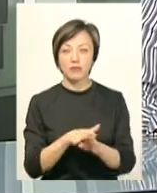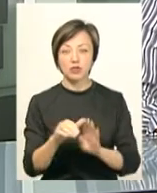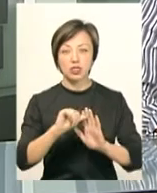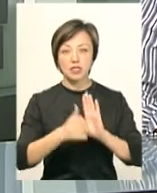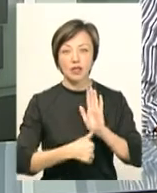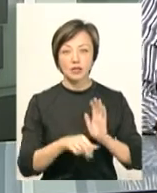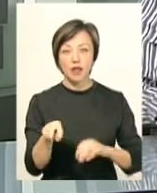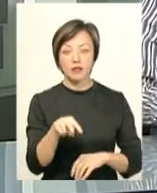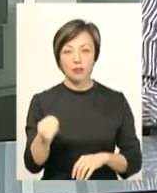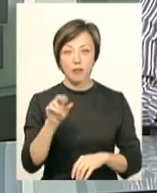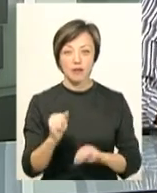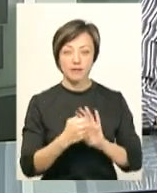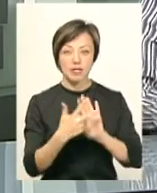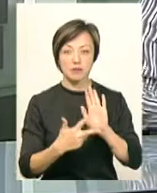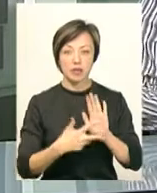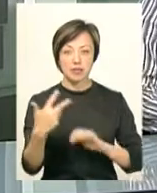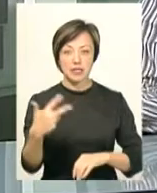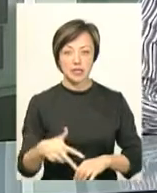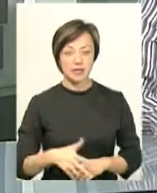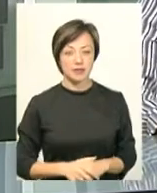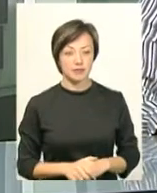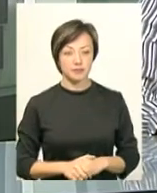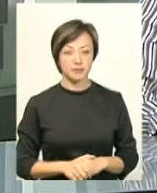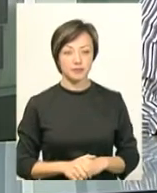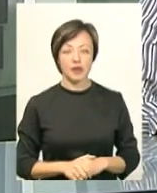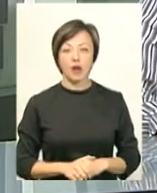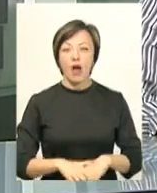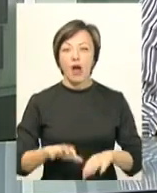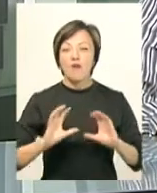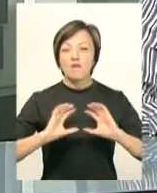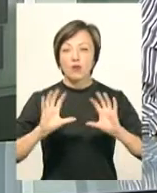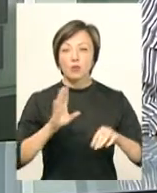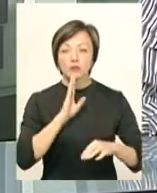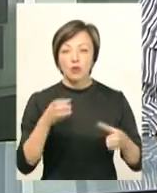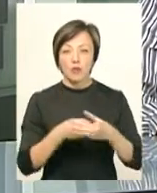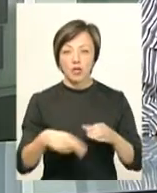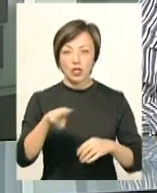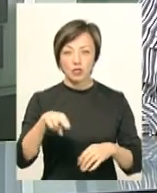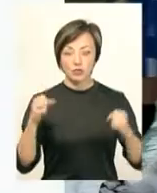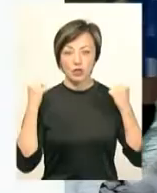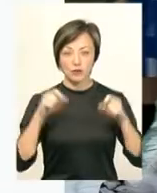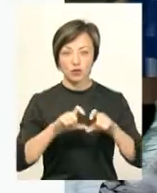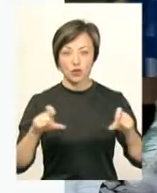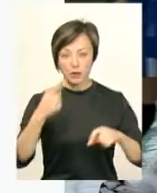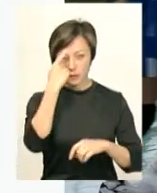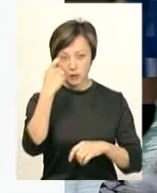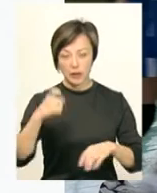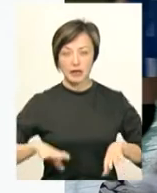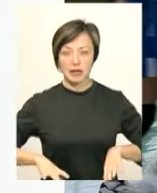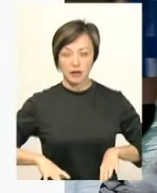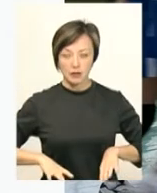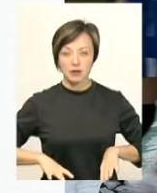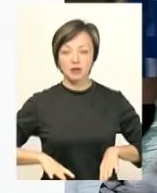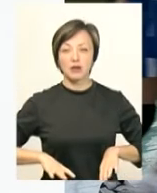16 листопада о 18.30. Волейбольна дівоча команда Дережнянської спортивної школи повідомляє тренер